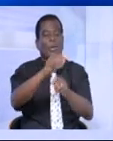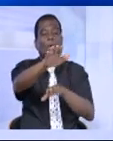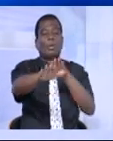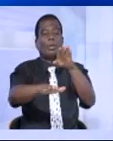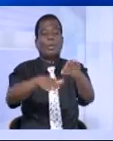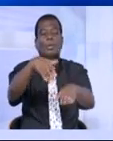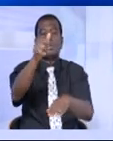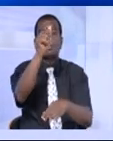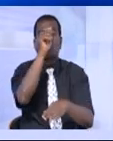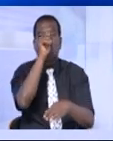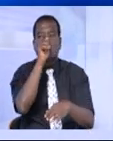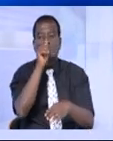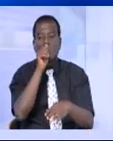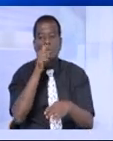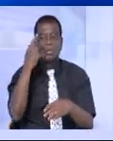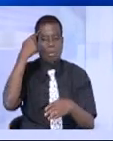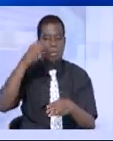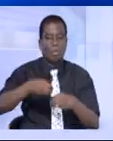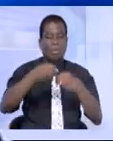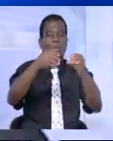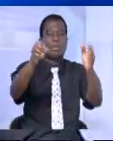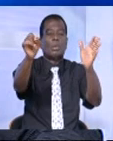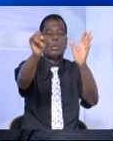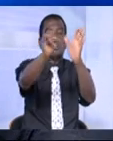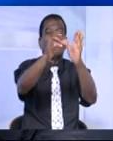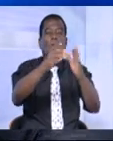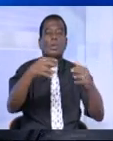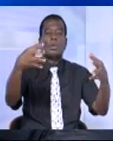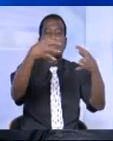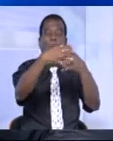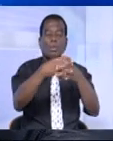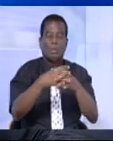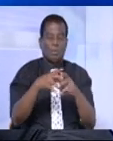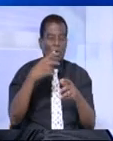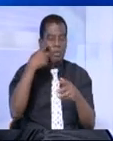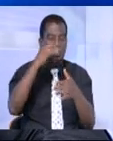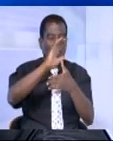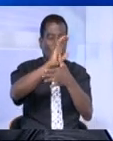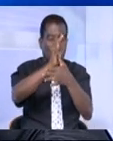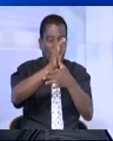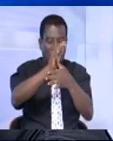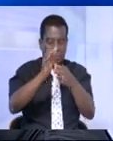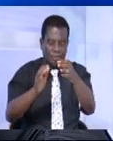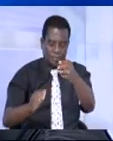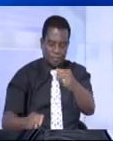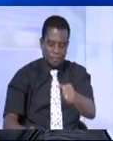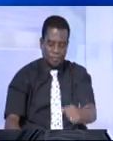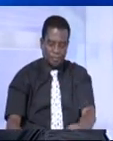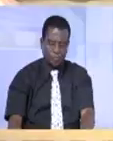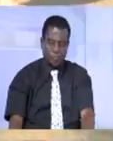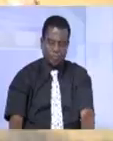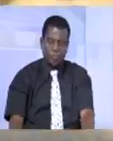silencieuse. Une marche pour donner le signal de l'unité et de la tolérance. Le compte rendu d'Alessis Ouedraogo.